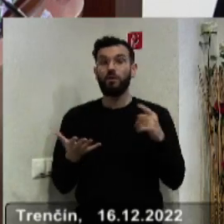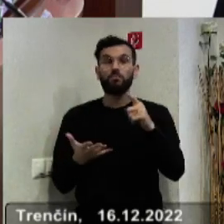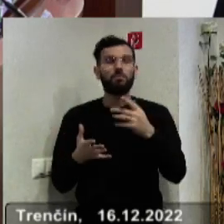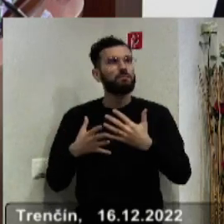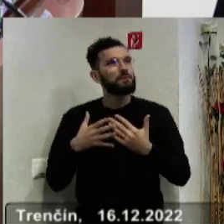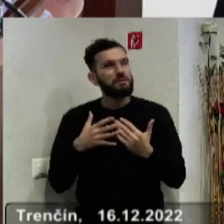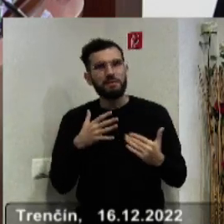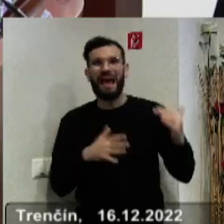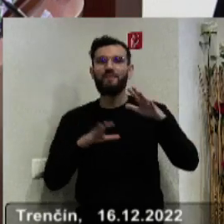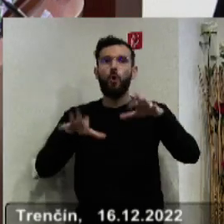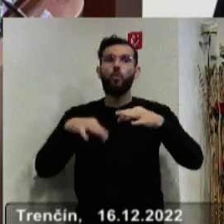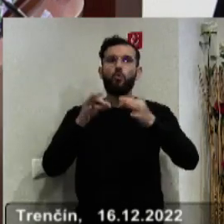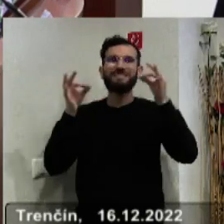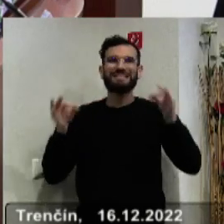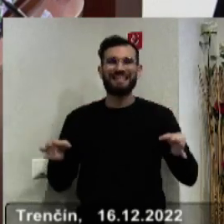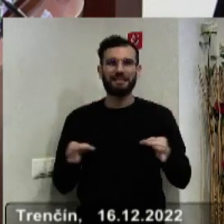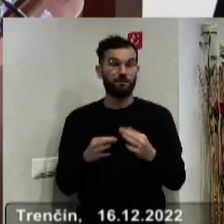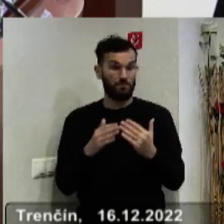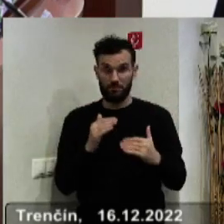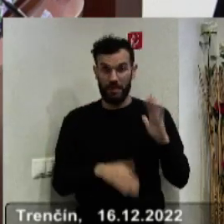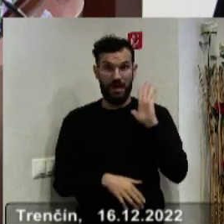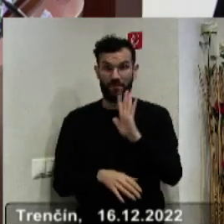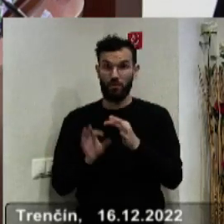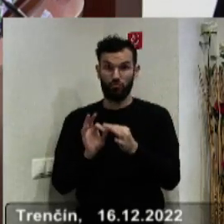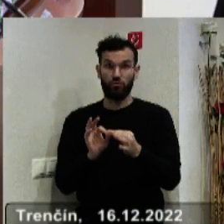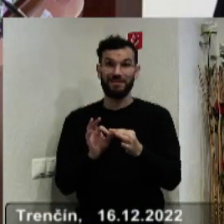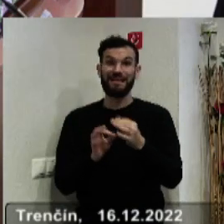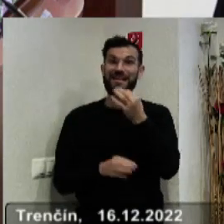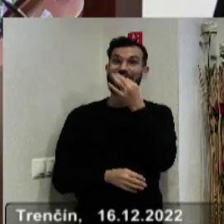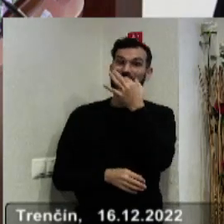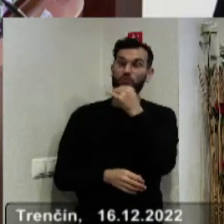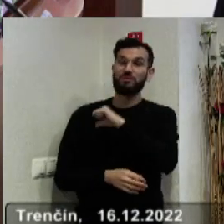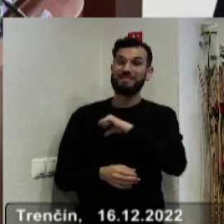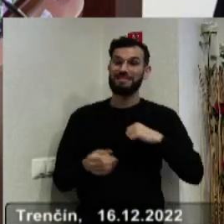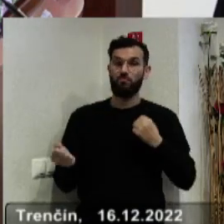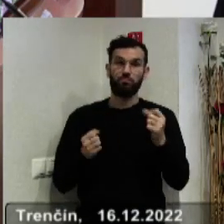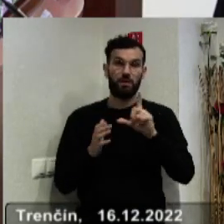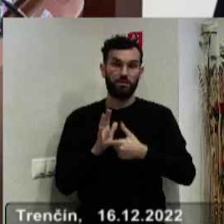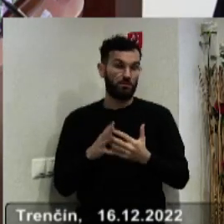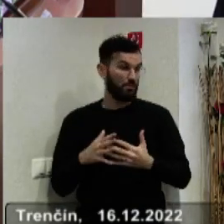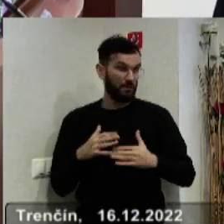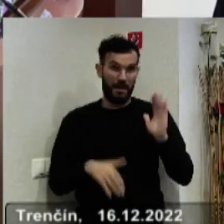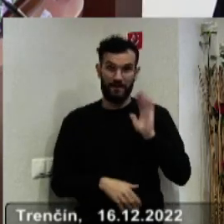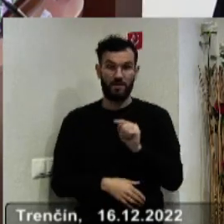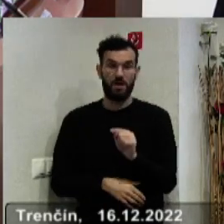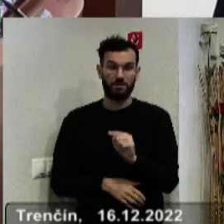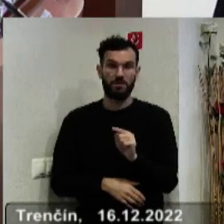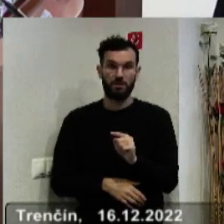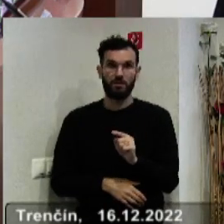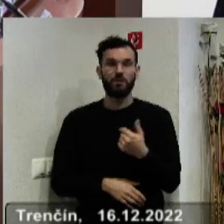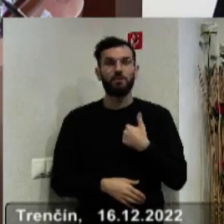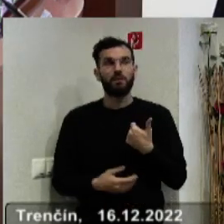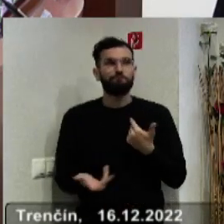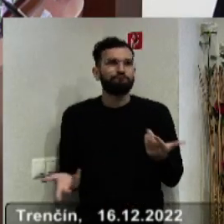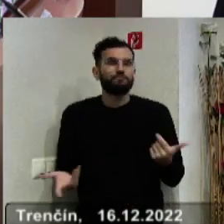uznesenie, čo sa týka zdravotníctva v rámci Trenčanského, Trenčanského samozprávneho kraja a ja by som bol